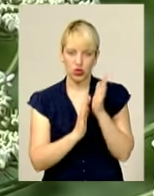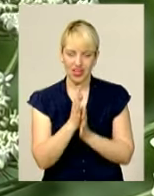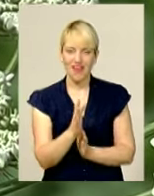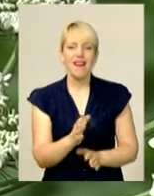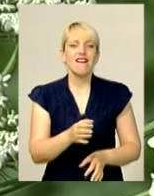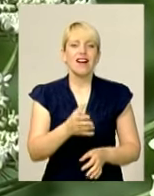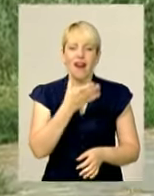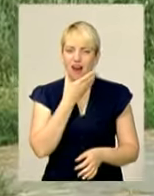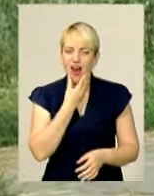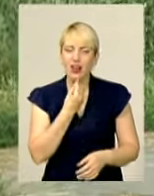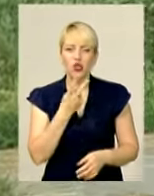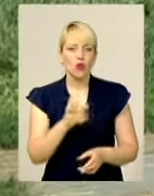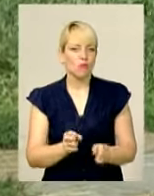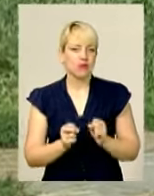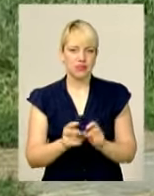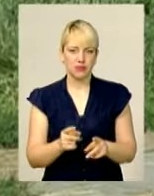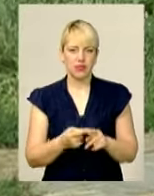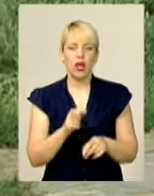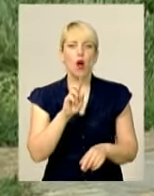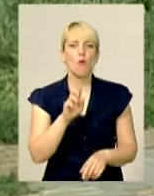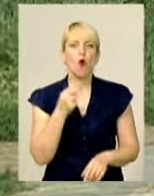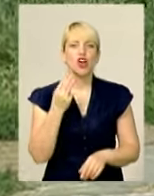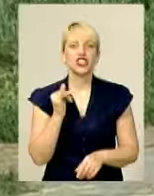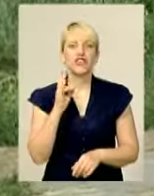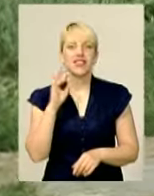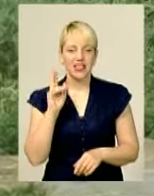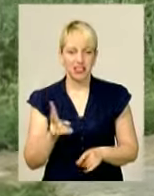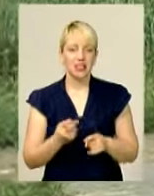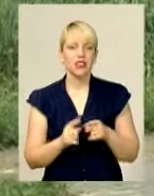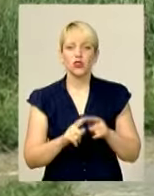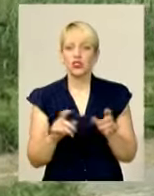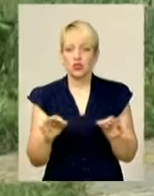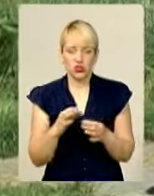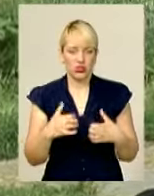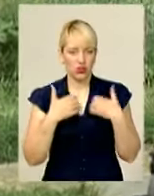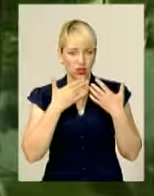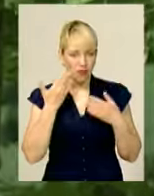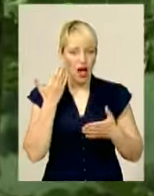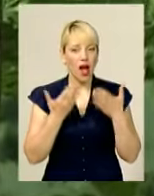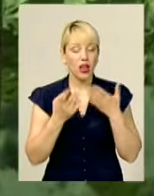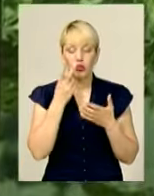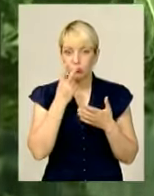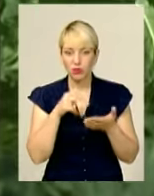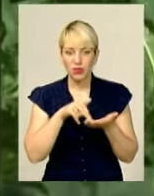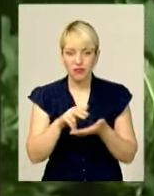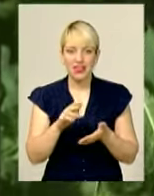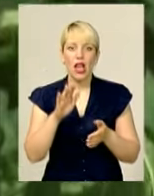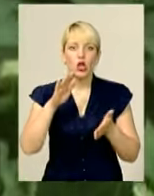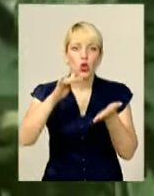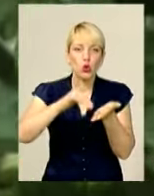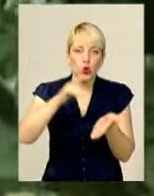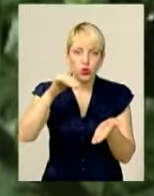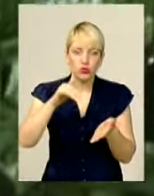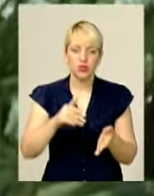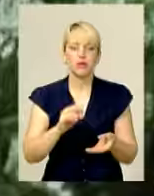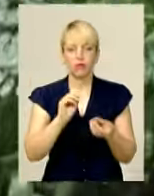та дуже небезпечної. Йдеться про борщівник. На перший погляд нічого страшного. Та якщо підійти до нього і торкнутися, проблем